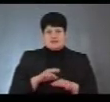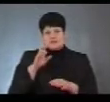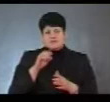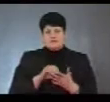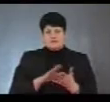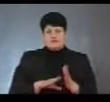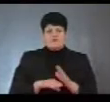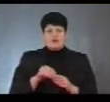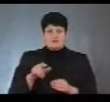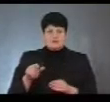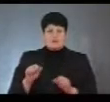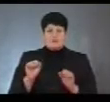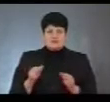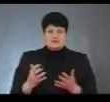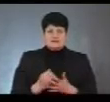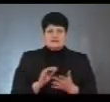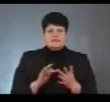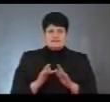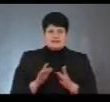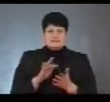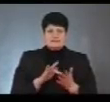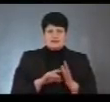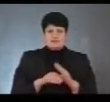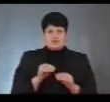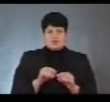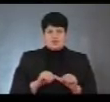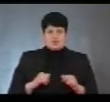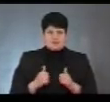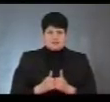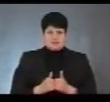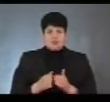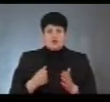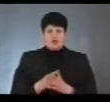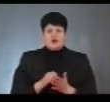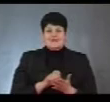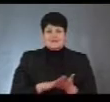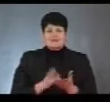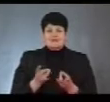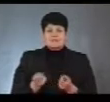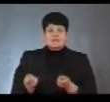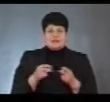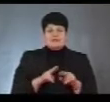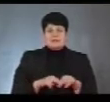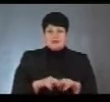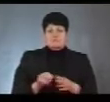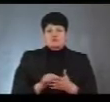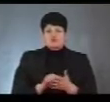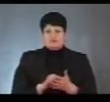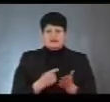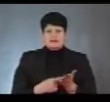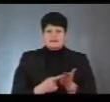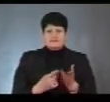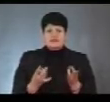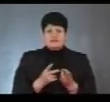виборців можна знайти на сайті Центральної виборчої комісії. До реєстру треба принести паспорт та документ, який підтверджує